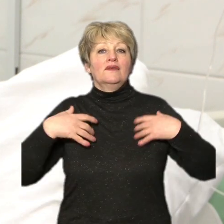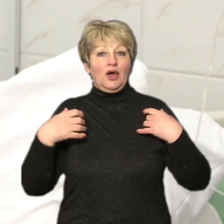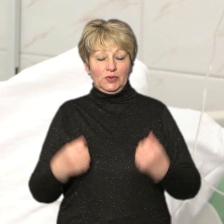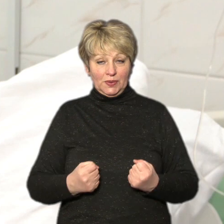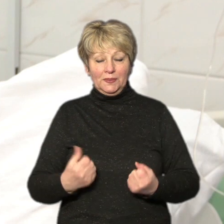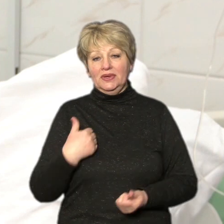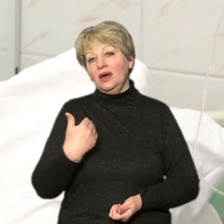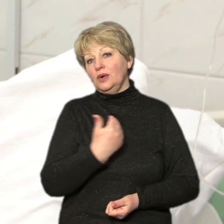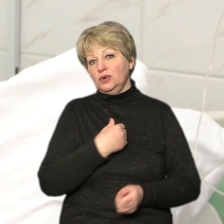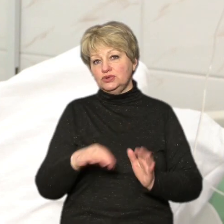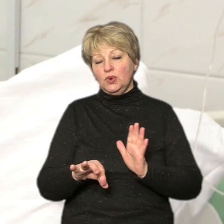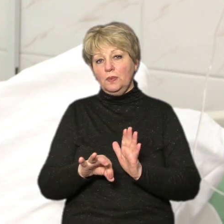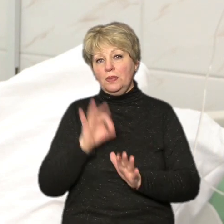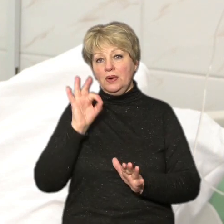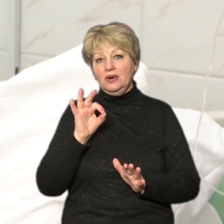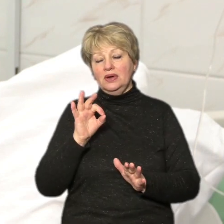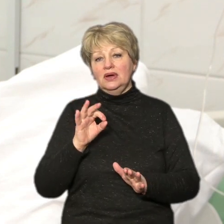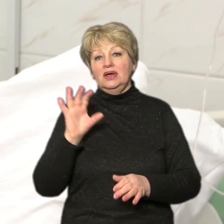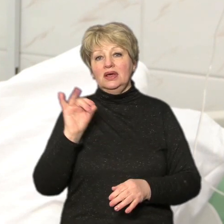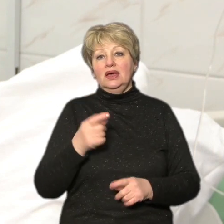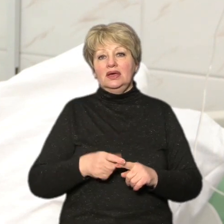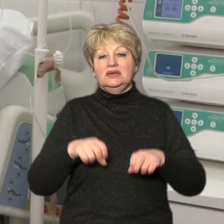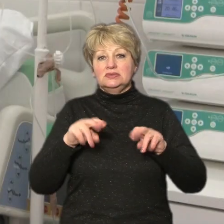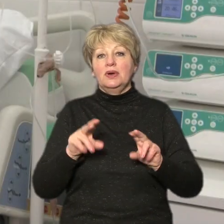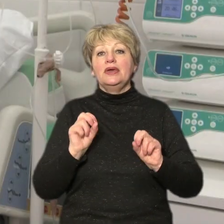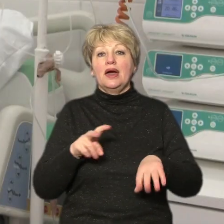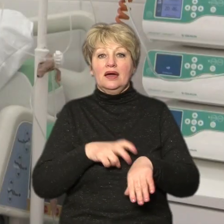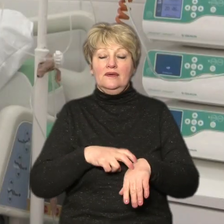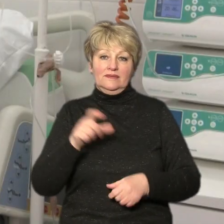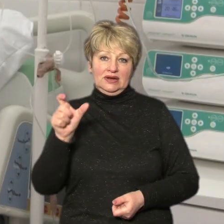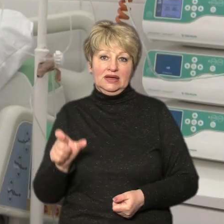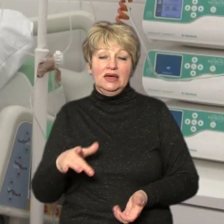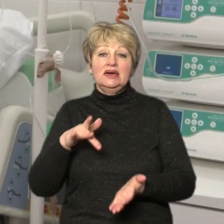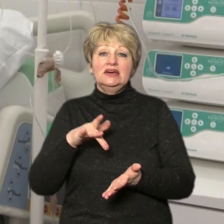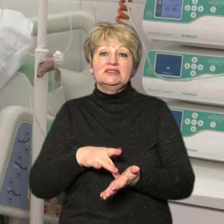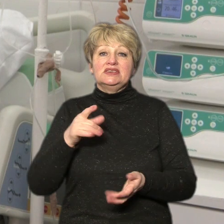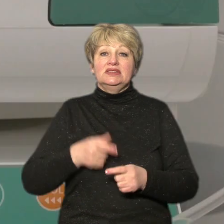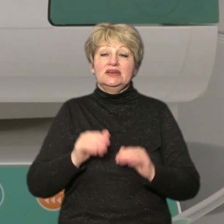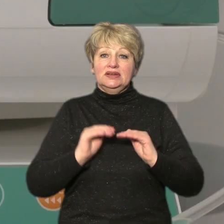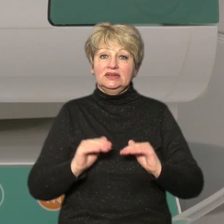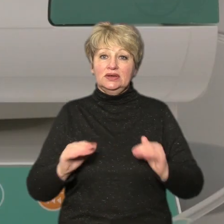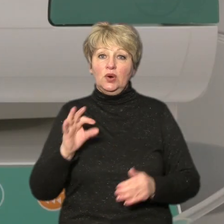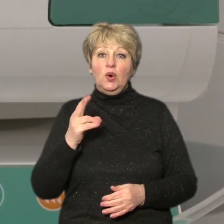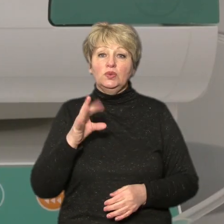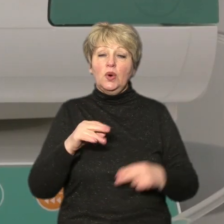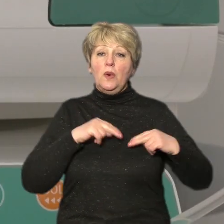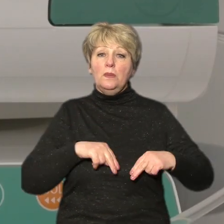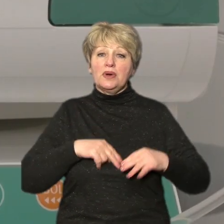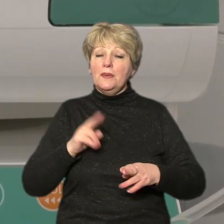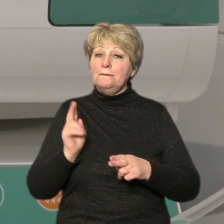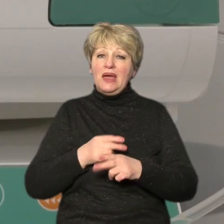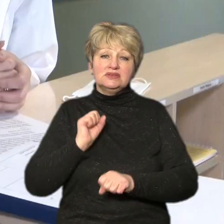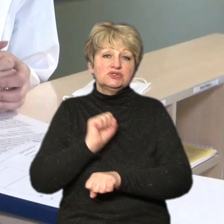то я хочу боротися з нею вже як лікар. Центр дитячої онкології працює беззупинно. Хвороба не